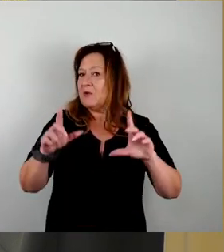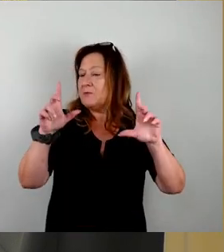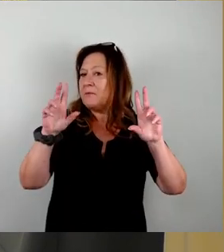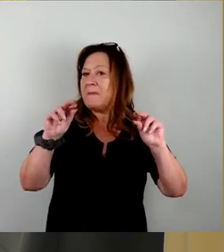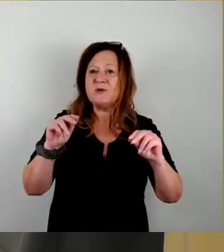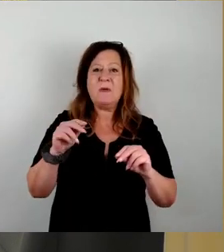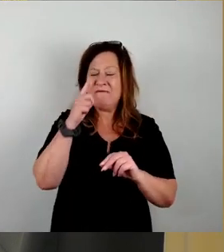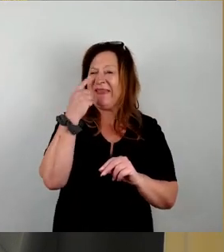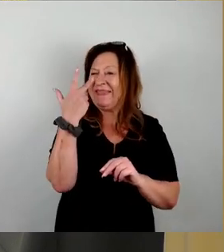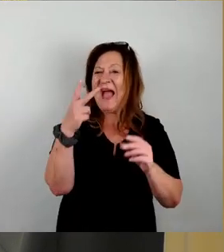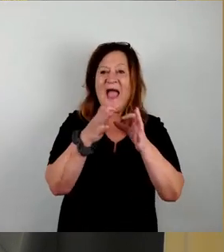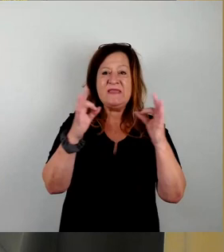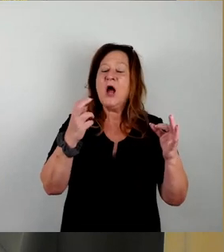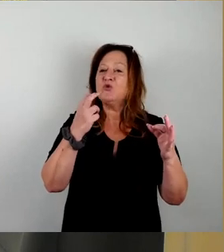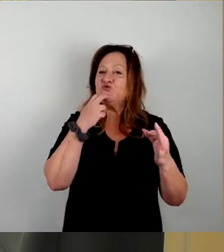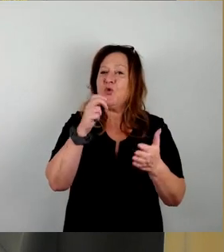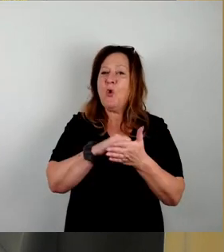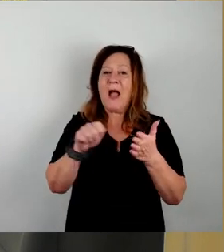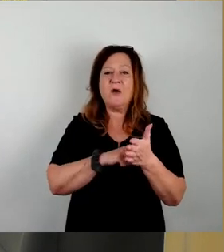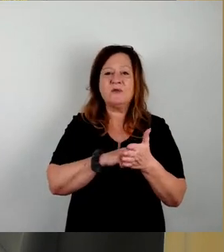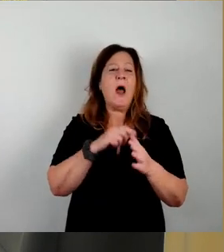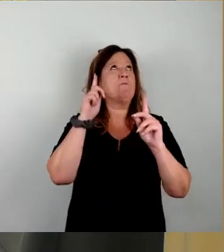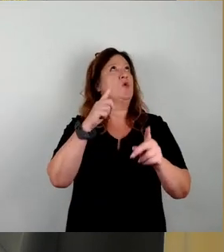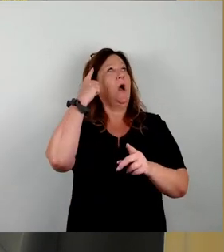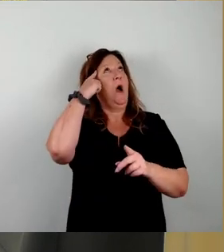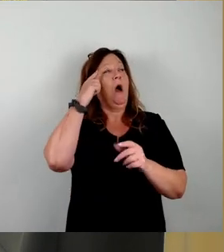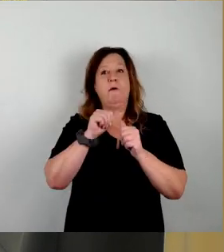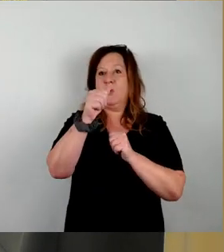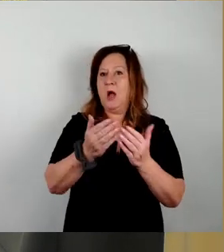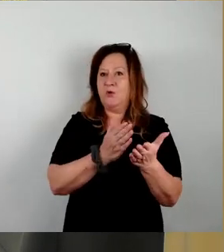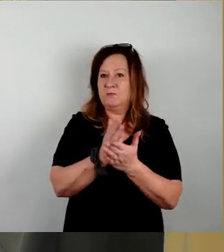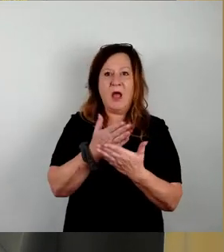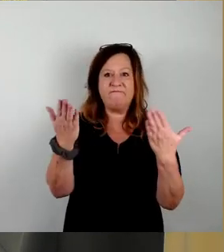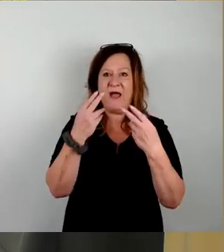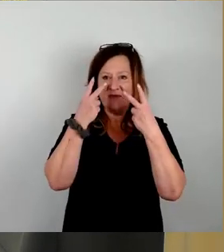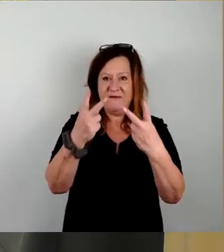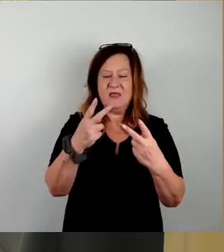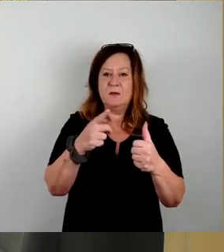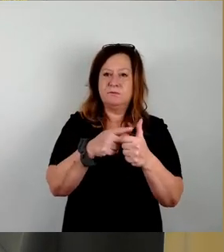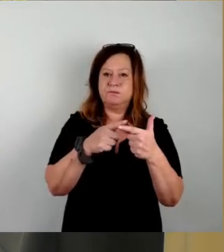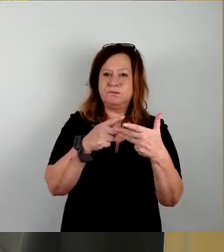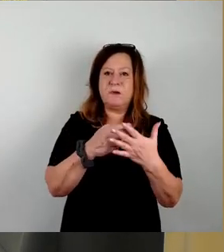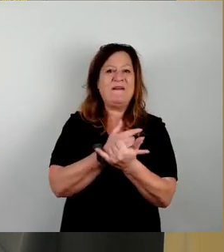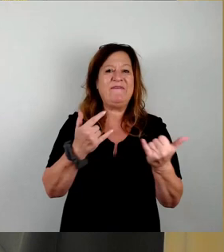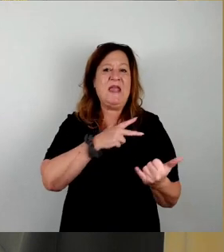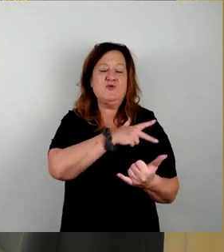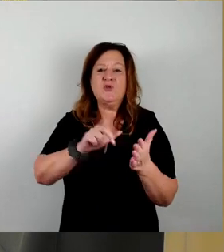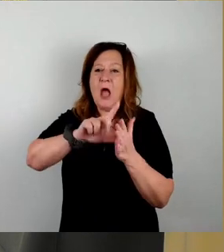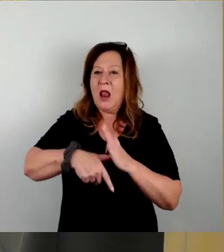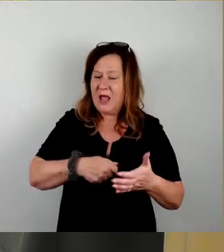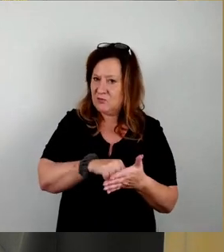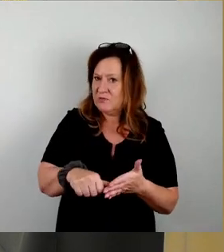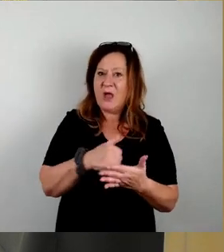Stromausfall, den man durchaus mal planen muss, einfach wichtig ist, wie wir Sozialleistungen auszahlen, wie wir Kulturgüter schützen,